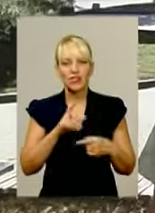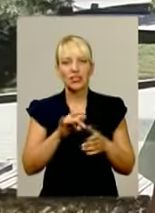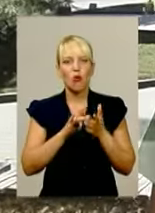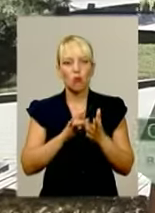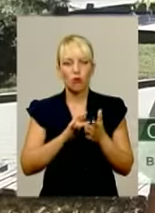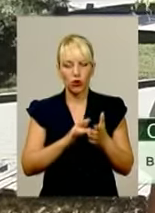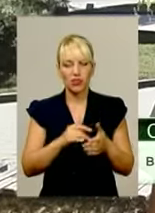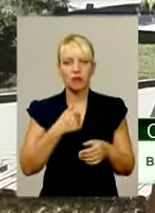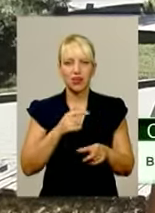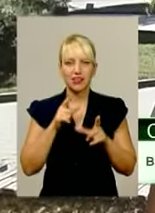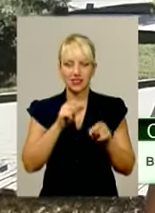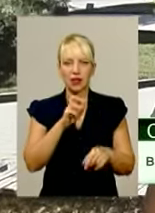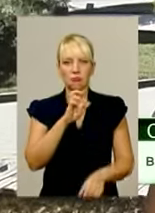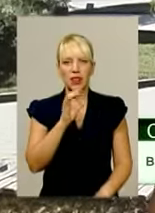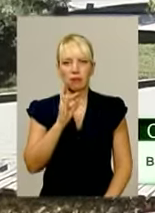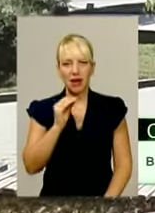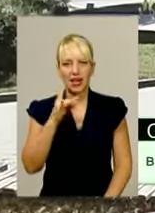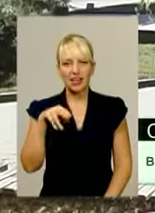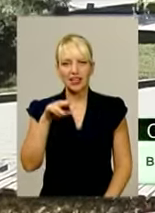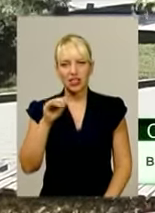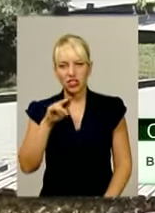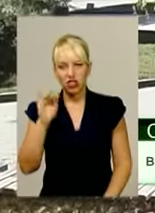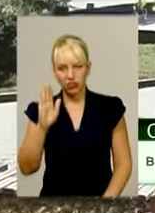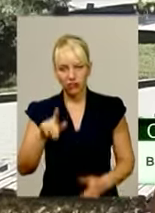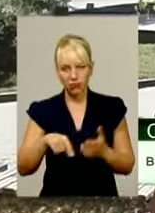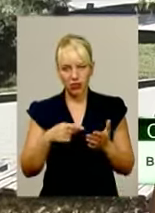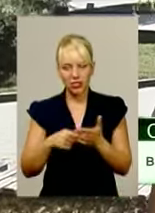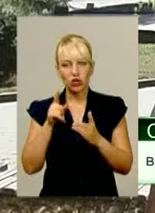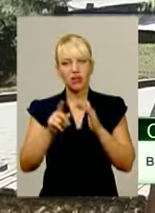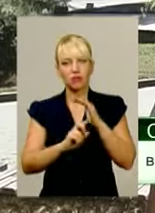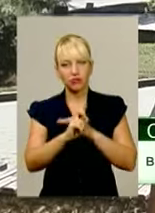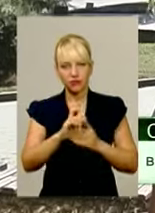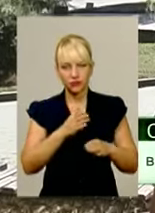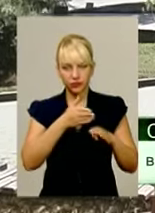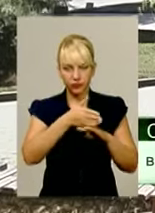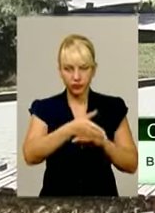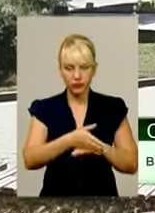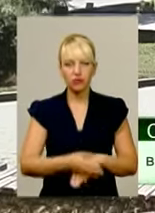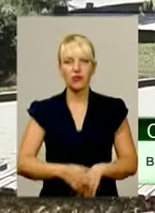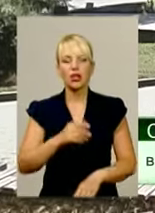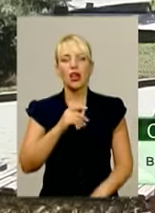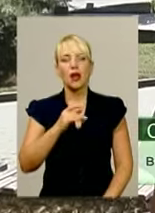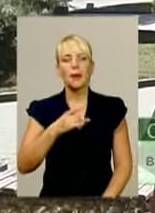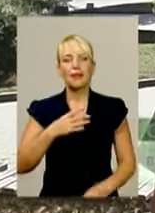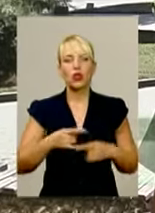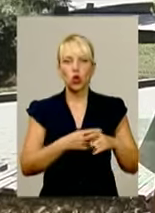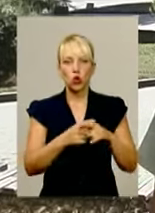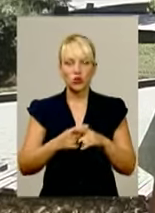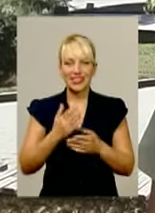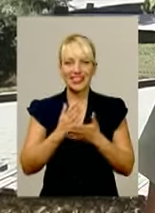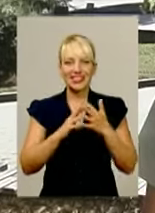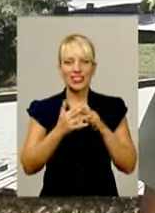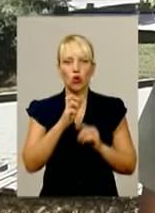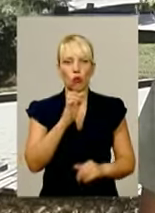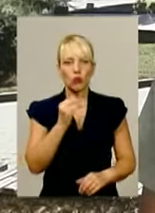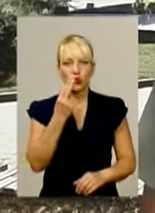в Бердичеві санктуарі Матері Божої Бердичівської. В Білорусі ми відвідали Буцлав, це таке село невеличке, але